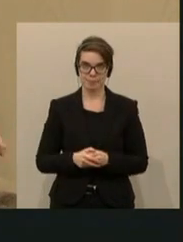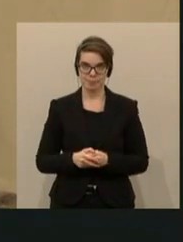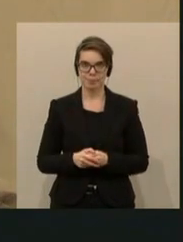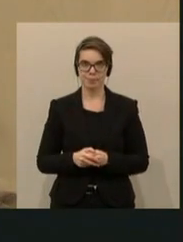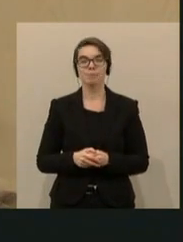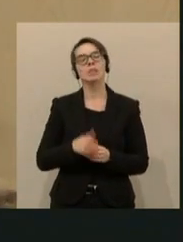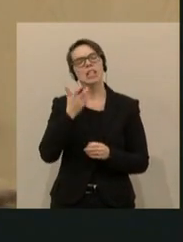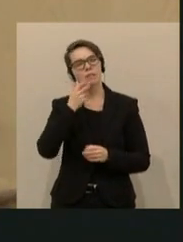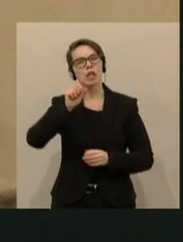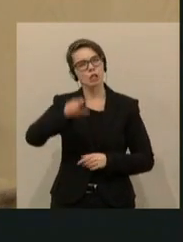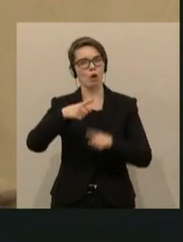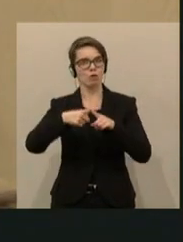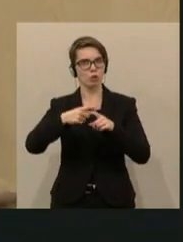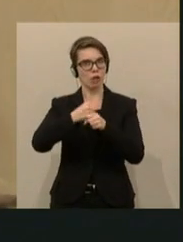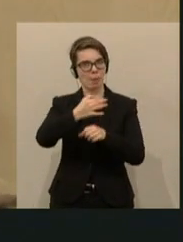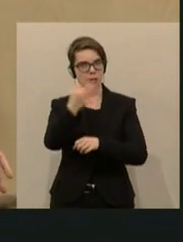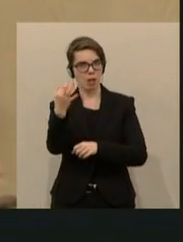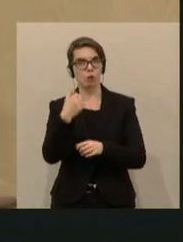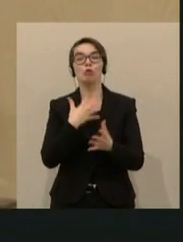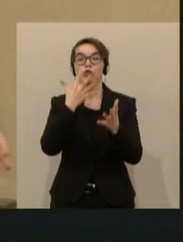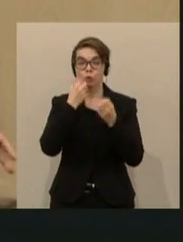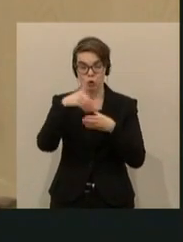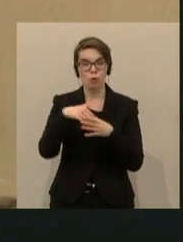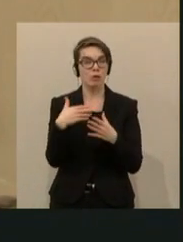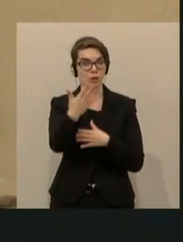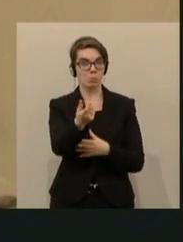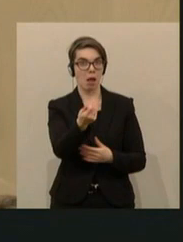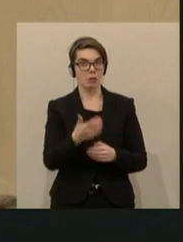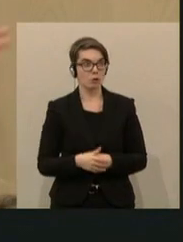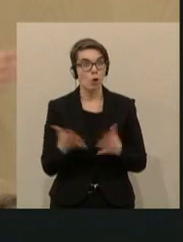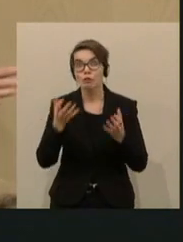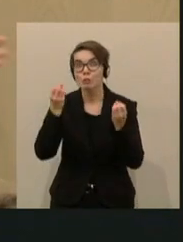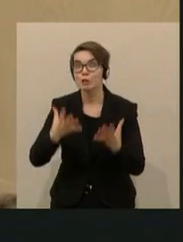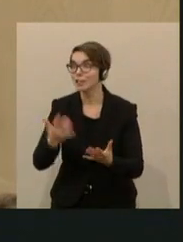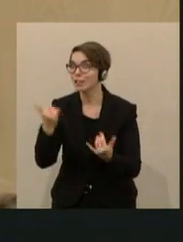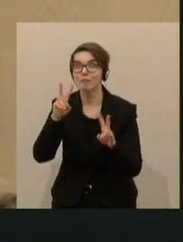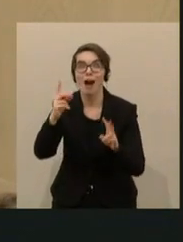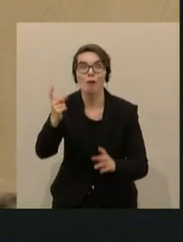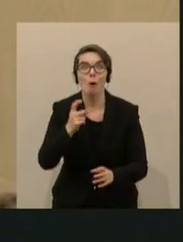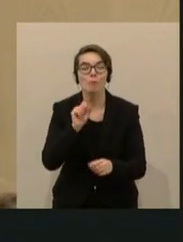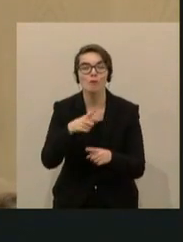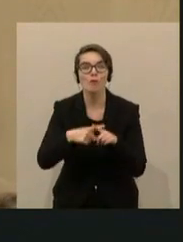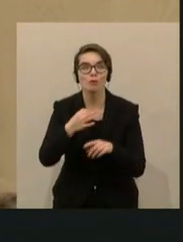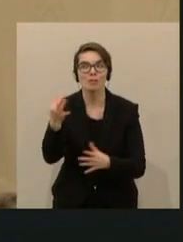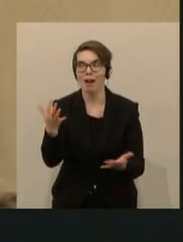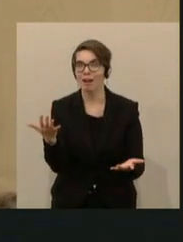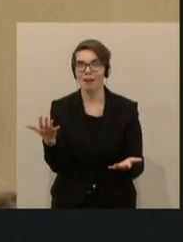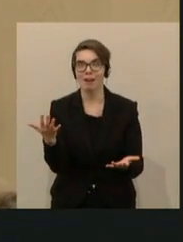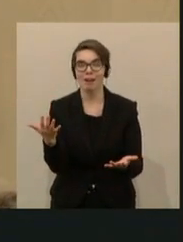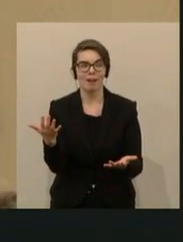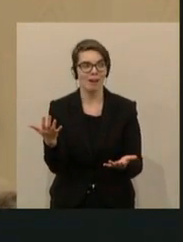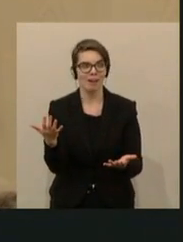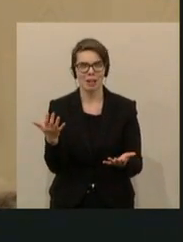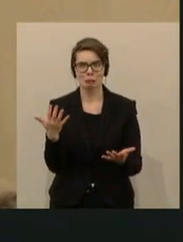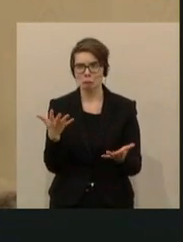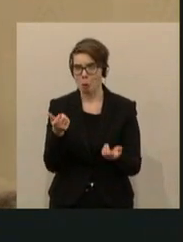den Zwölfstundentag und für den Wunsch gebe ich euch Geld. Und was passiert jetzt? Es kommt der Zwölfstundentag. Na, ey, da taus, das ist eine Art